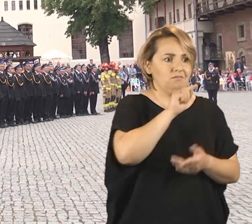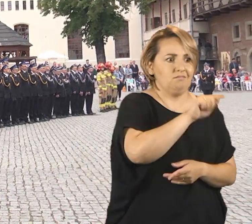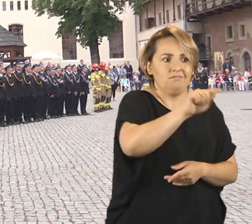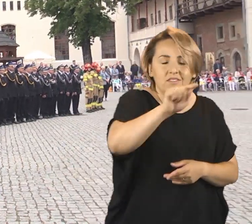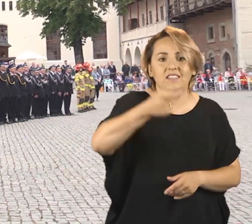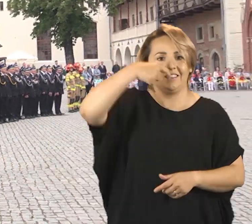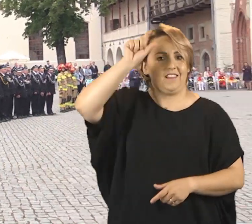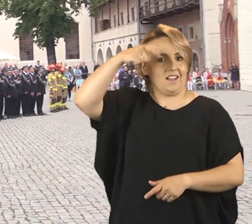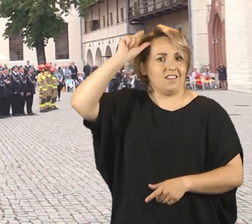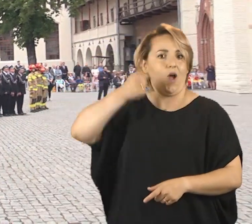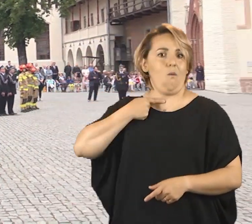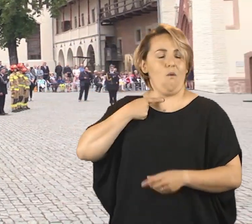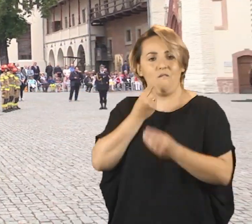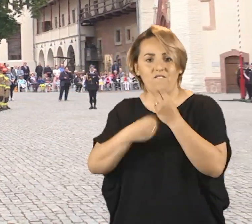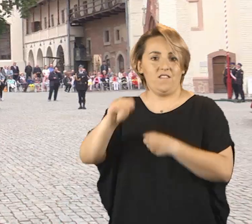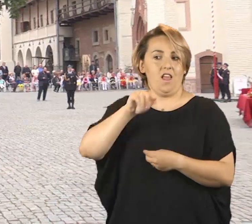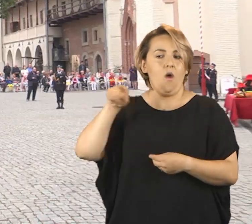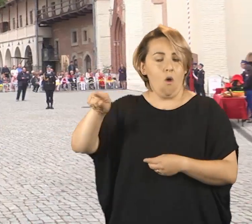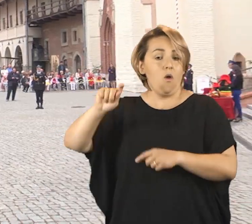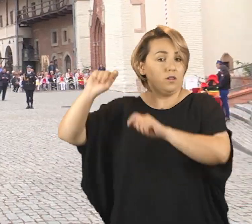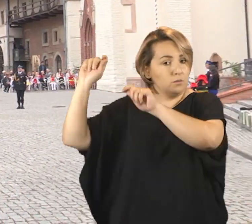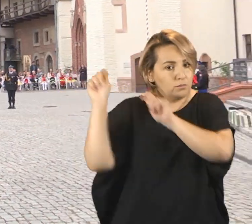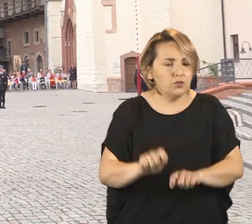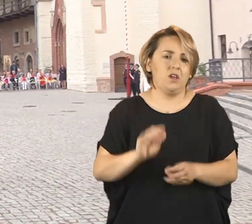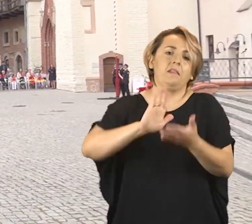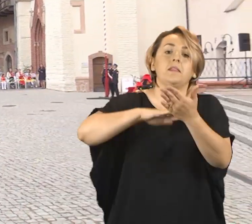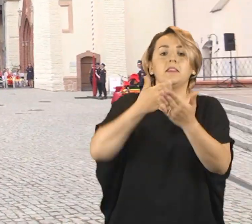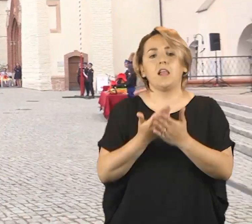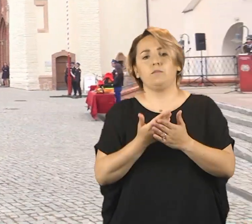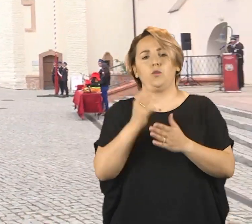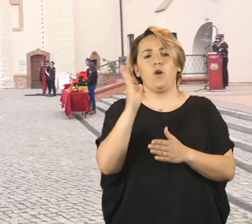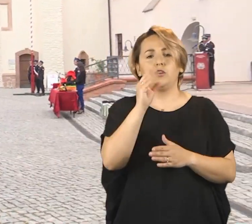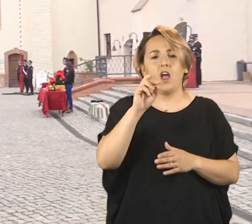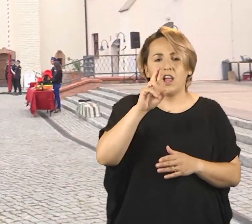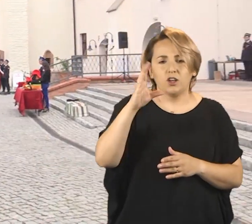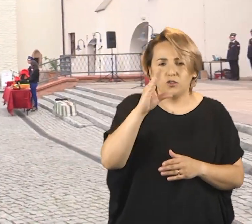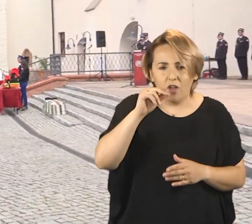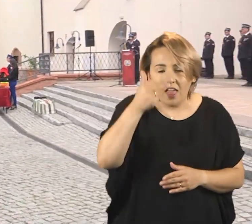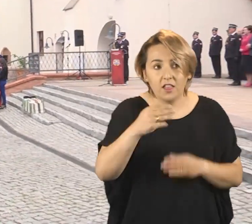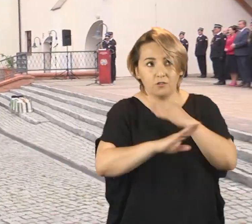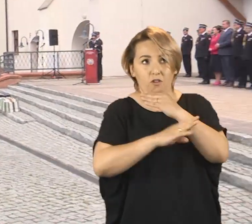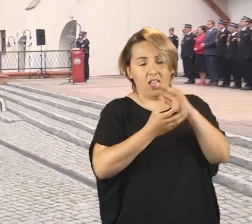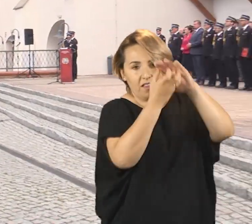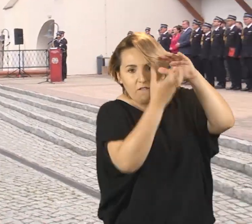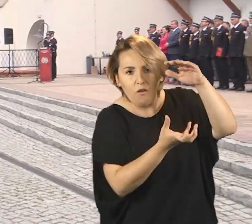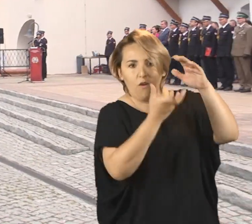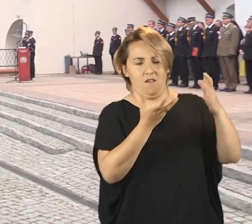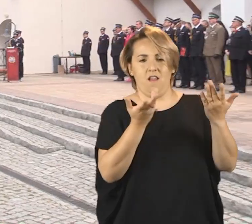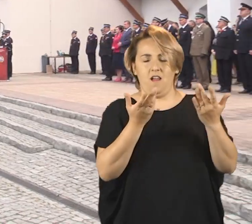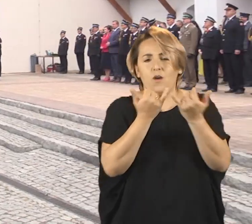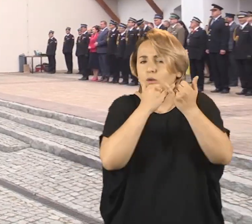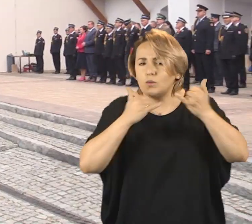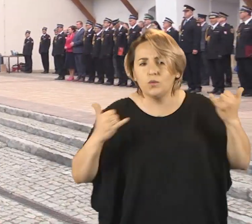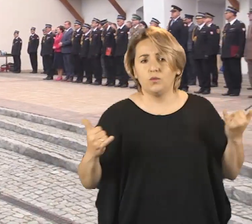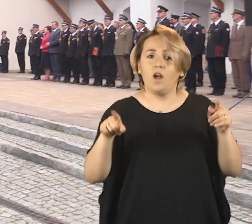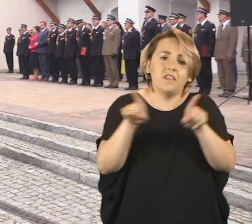powtarzało, że właśnie do Straży Pożarnej. Oni przyjeżdżają, czy to jakieś szerszenie gdzieś na drzewie, no